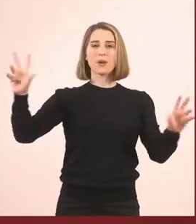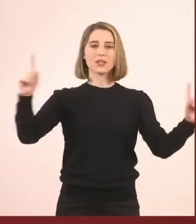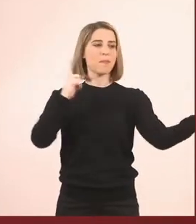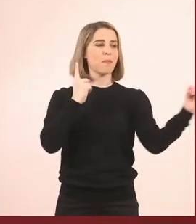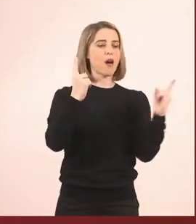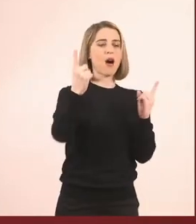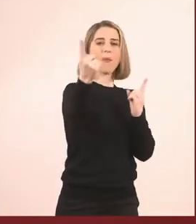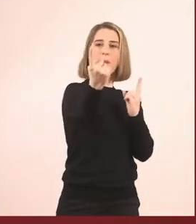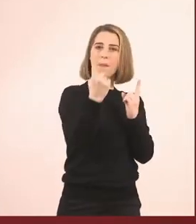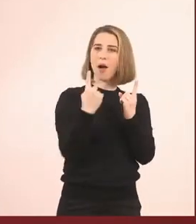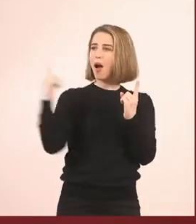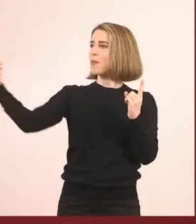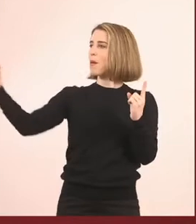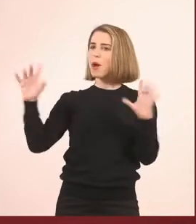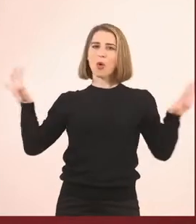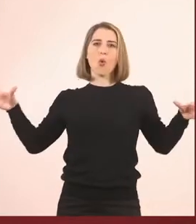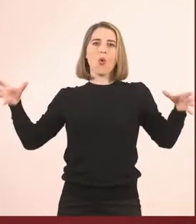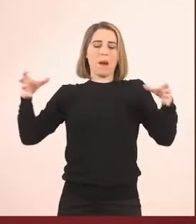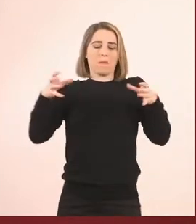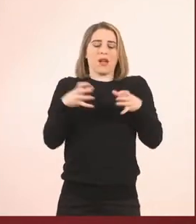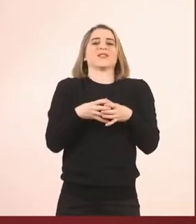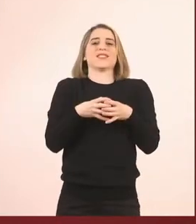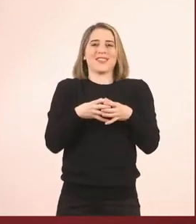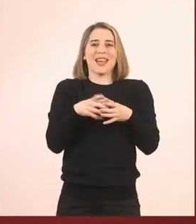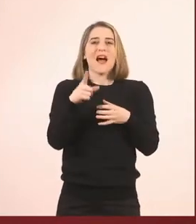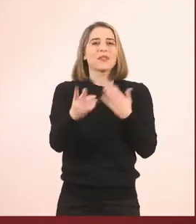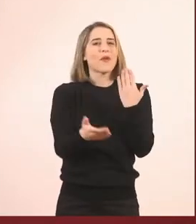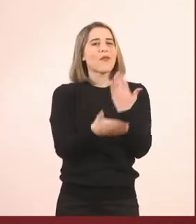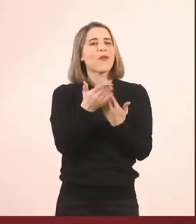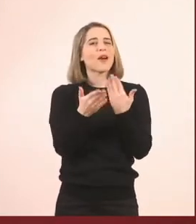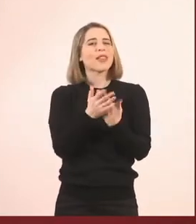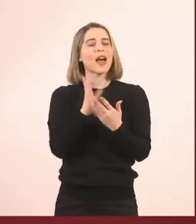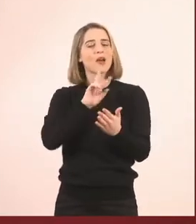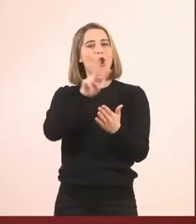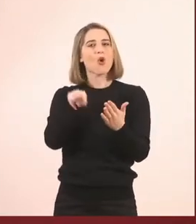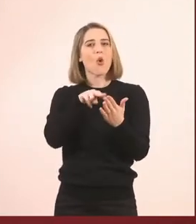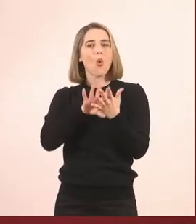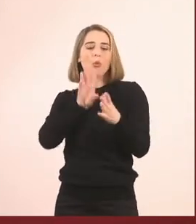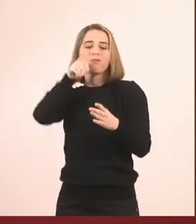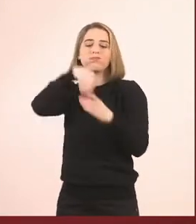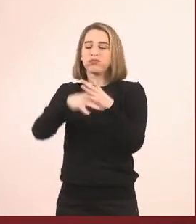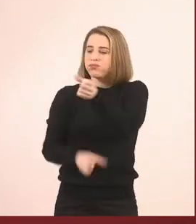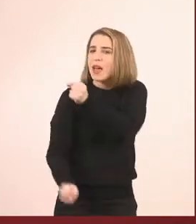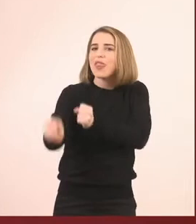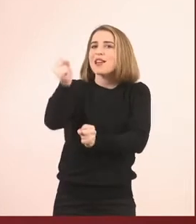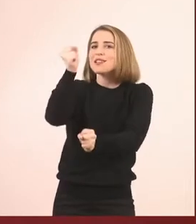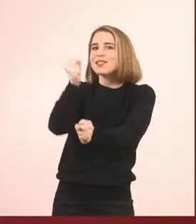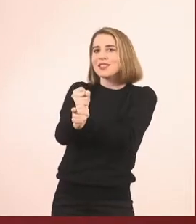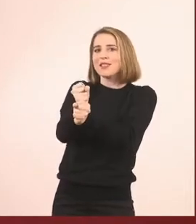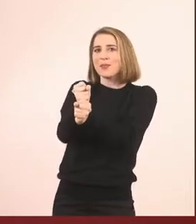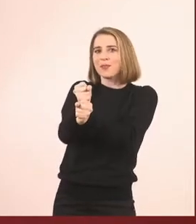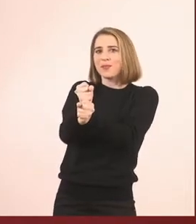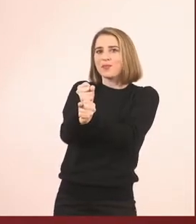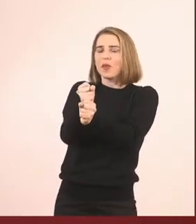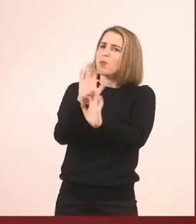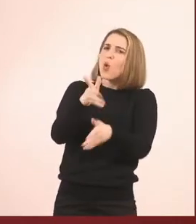Αυτός είναι ένας ωραίος τρόπος για να μπούμε λίγο και στο ρόλο αυτού του κοριτσιού. Μπορεί να είναι ένα γόρι, μπορεί να είναι ένα κορίτσι, όποια ηλικία και να